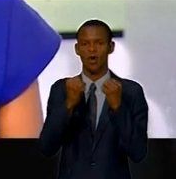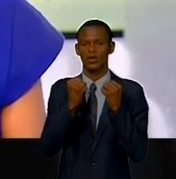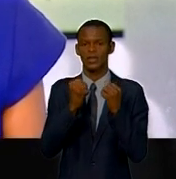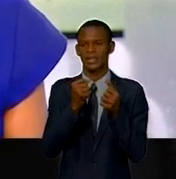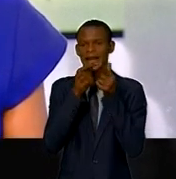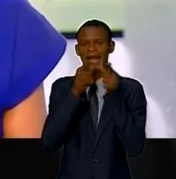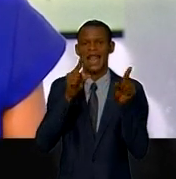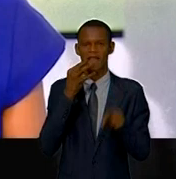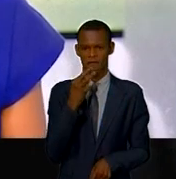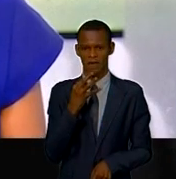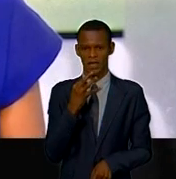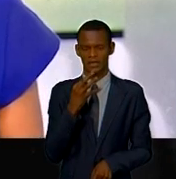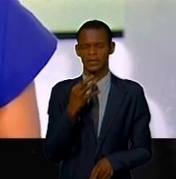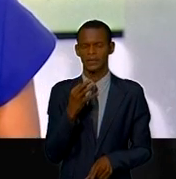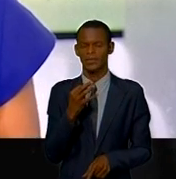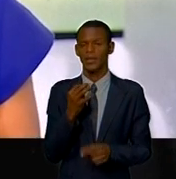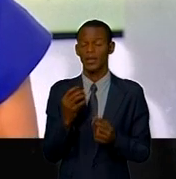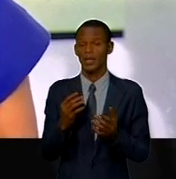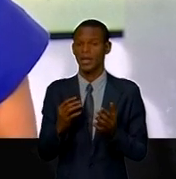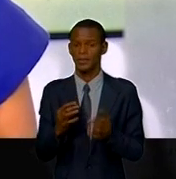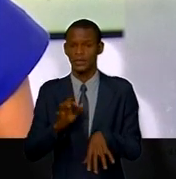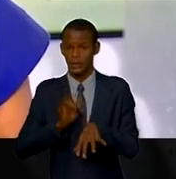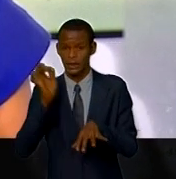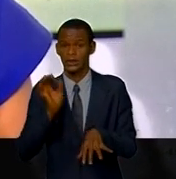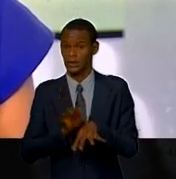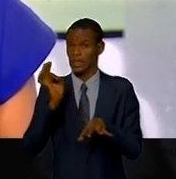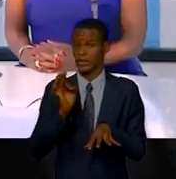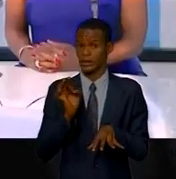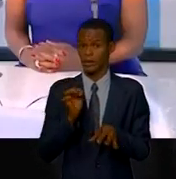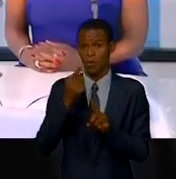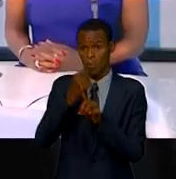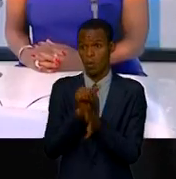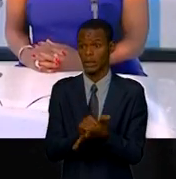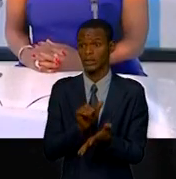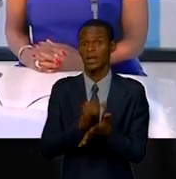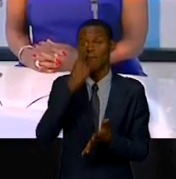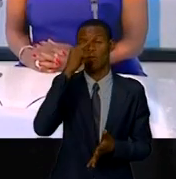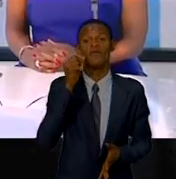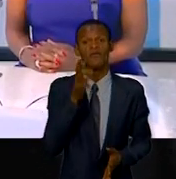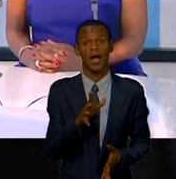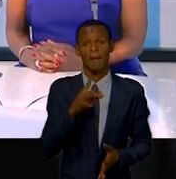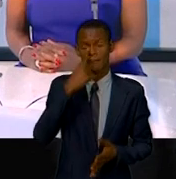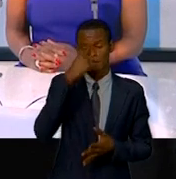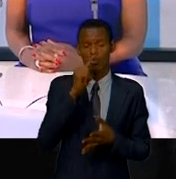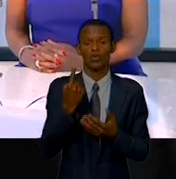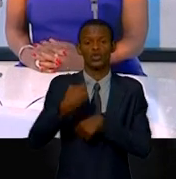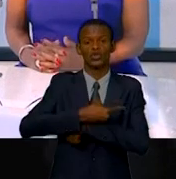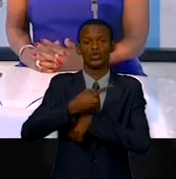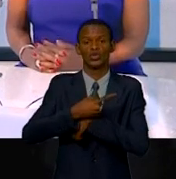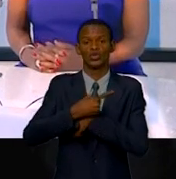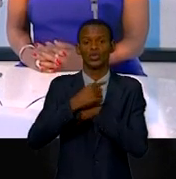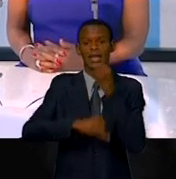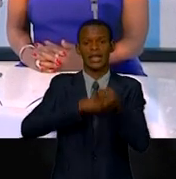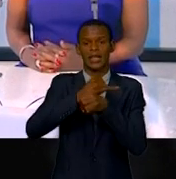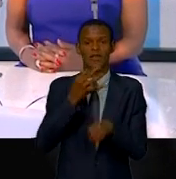Heureuse coïncidence, ce mois est aussi dédié à la femme. Pour cette journée internationale de la francophonie, alors